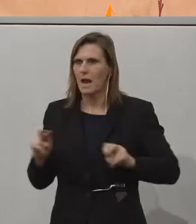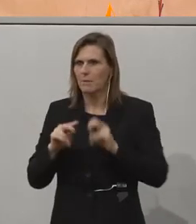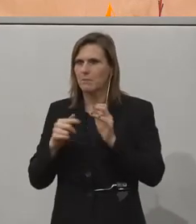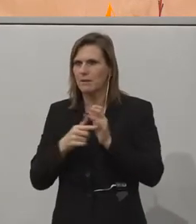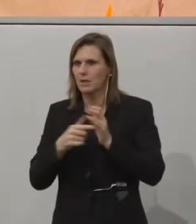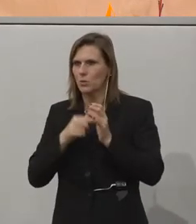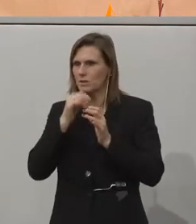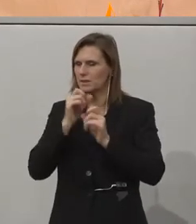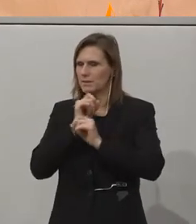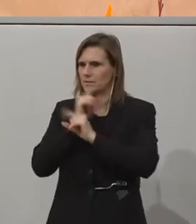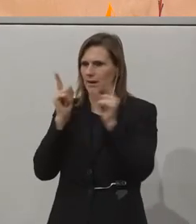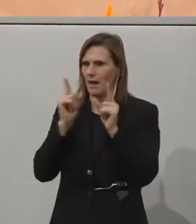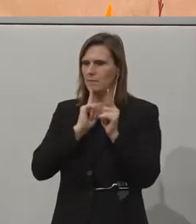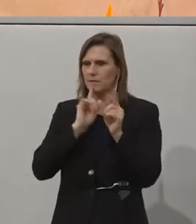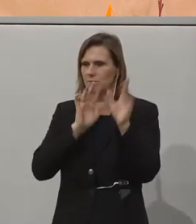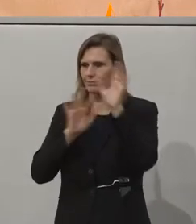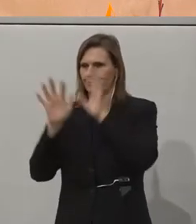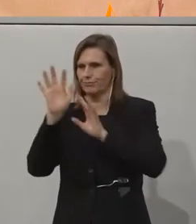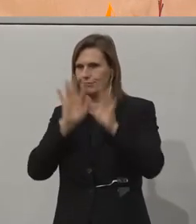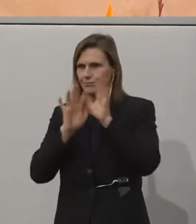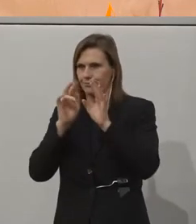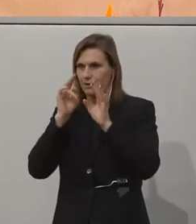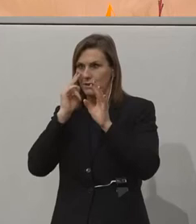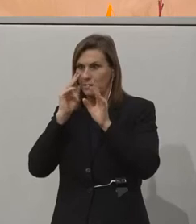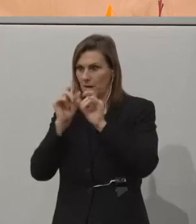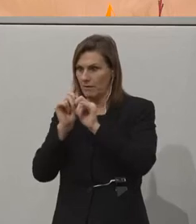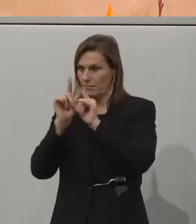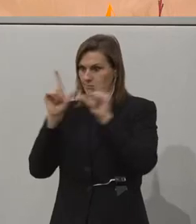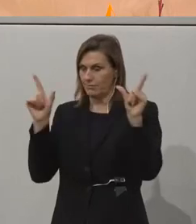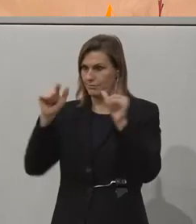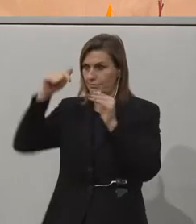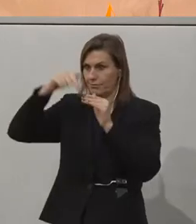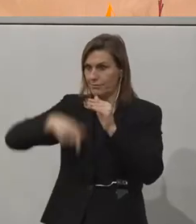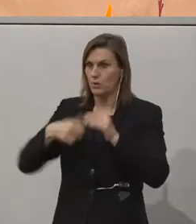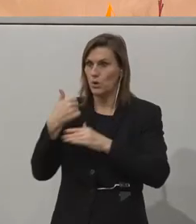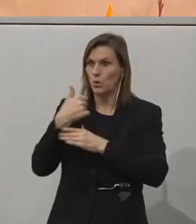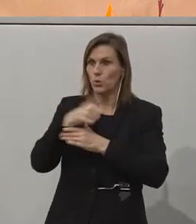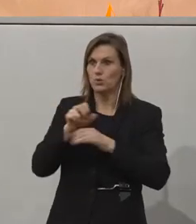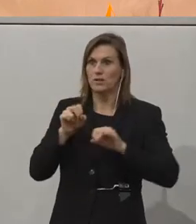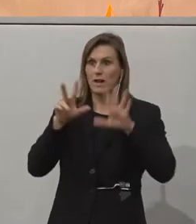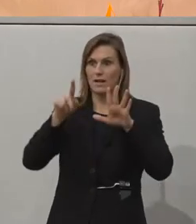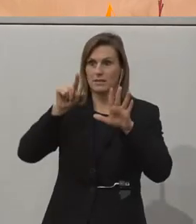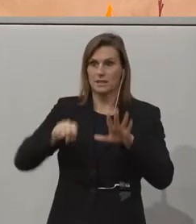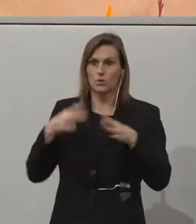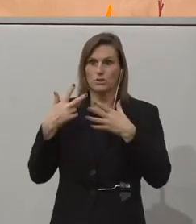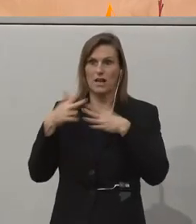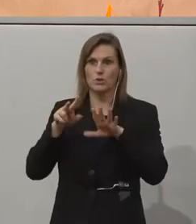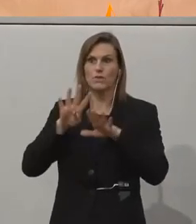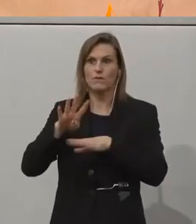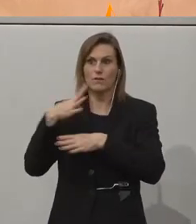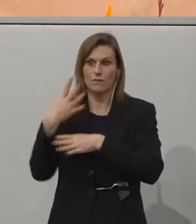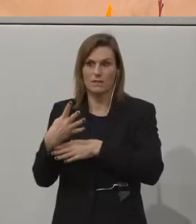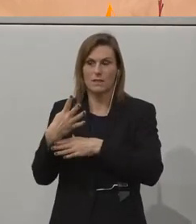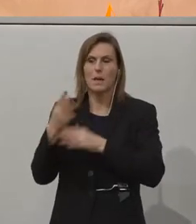Gehen wir jetzt ein bisschen ins Detail, dann sehen wir, dass von 118.844 begünstigt